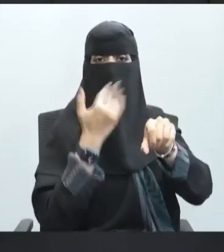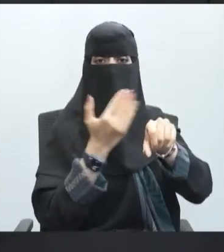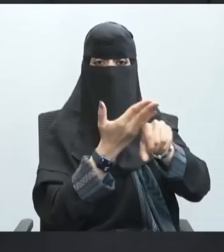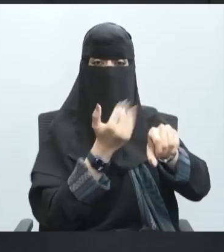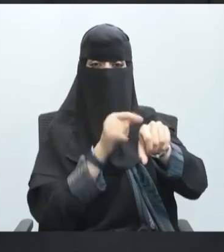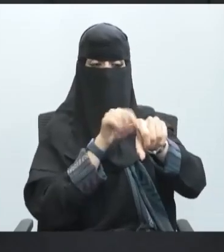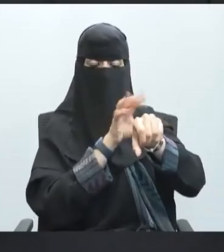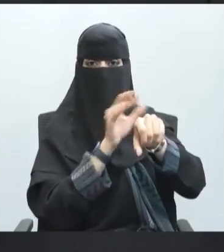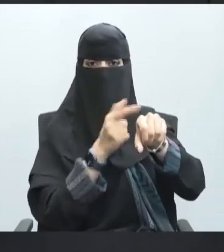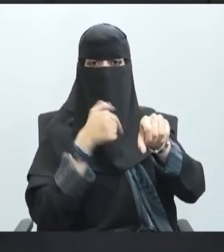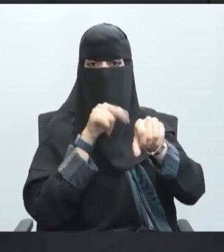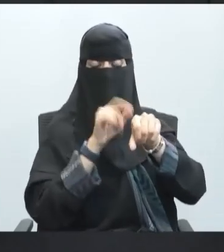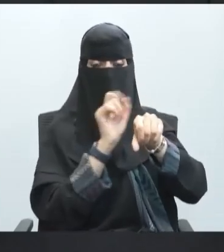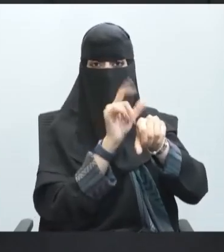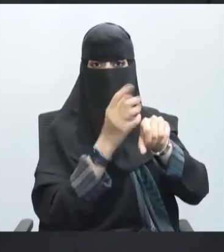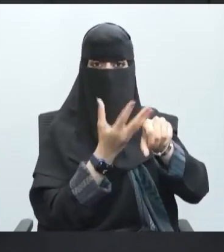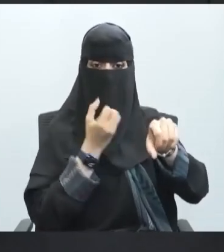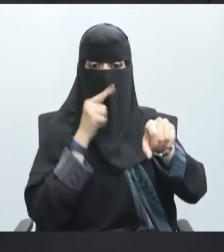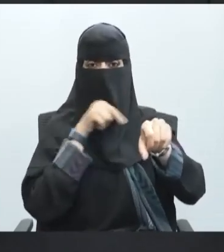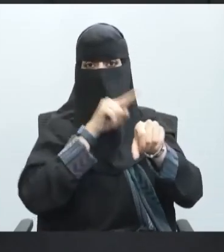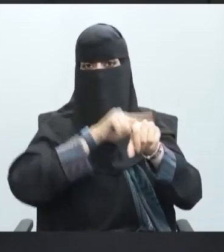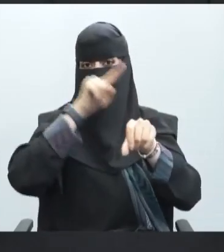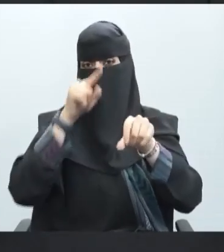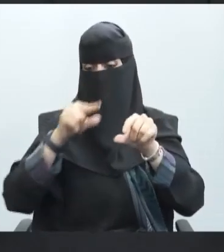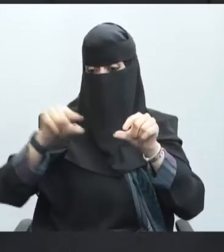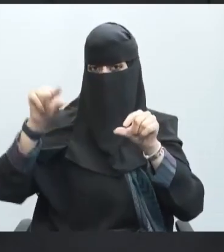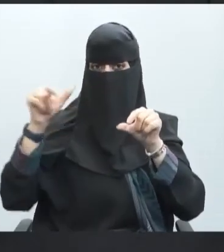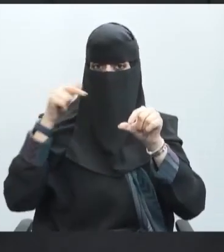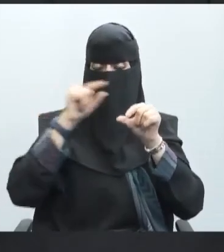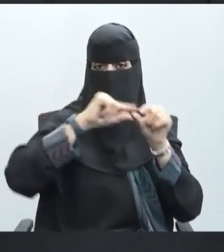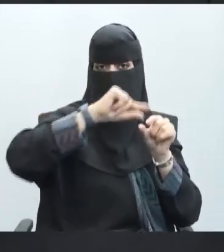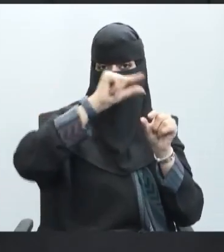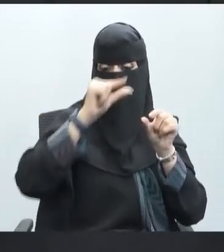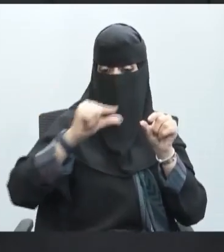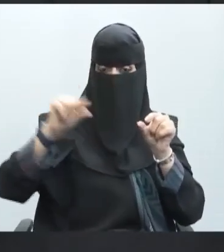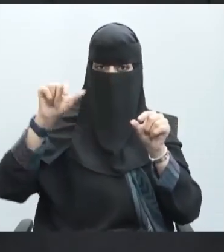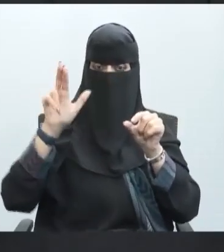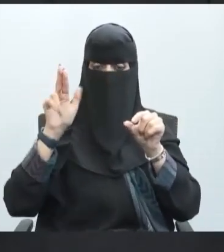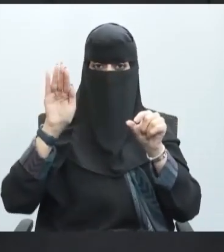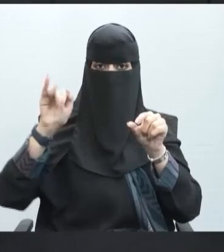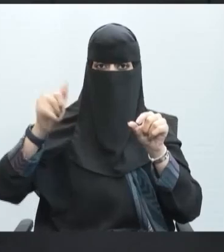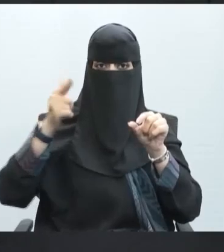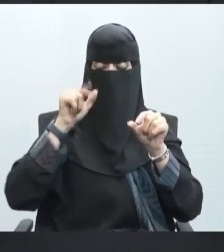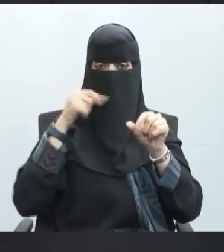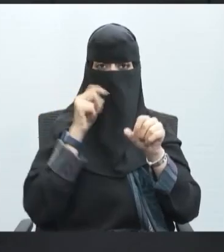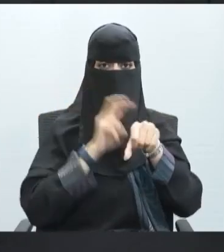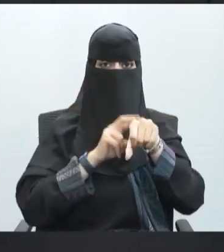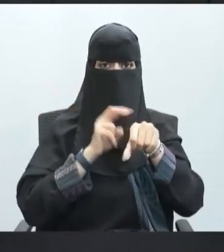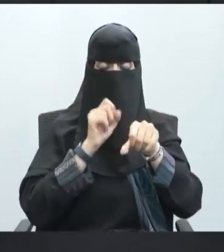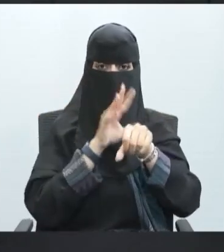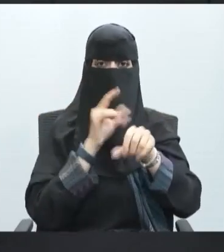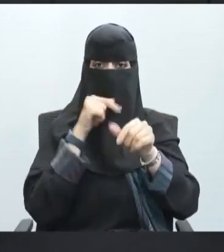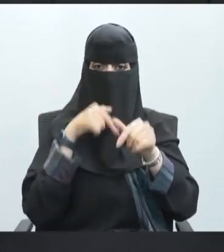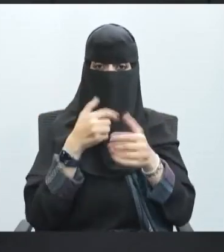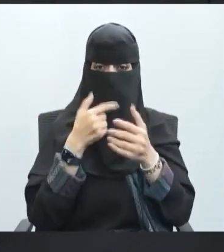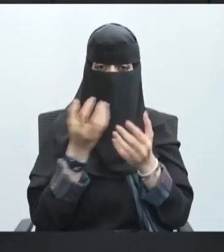هذه الخلية العصبية لا تعطيها استجابة لينتقل السيال العصبي ولكن عندما يكون هناك أقل